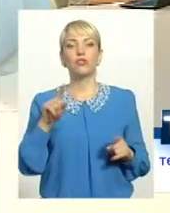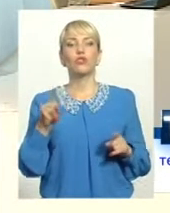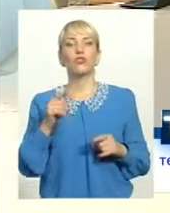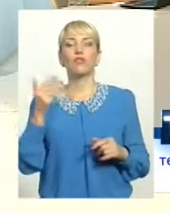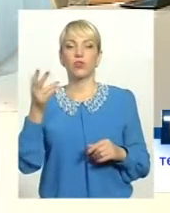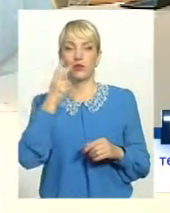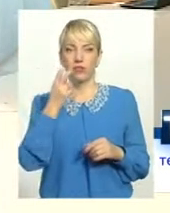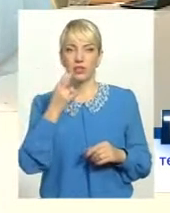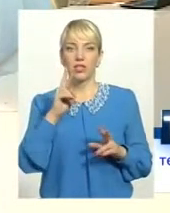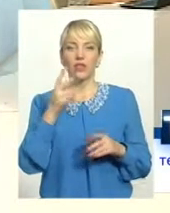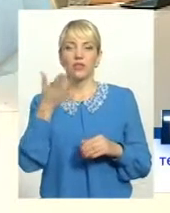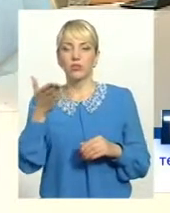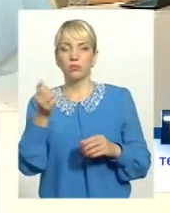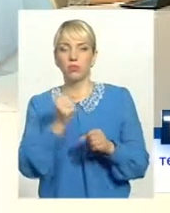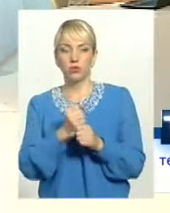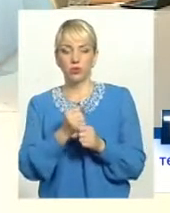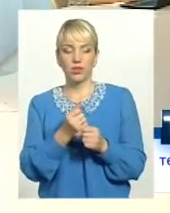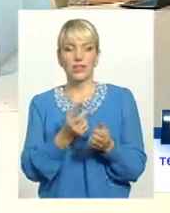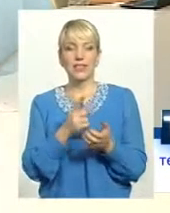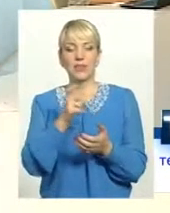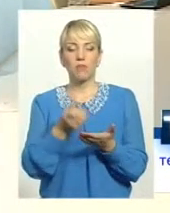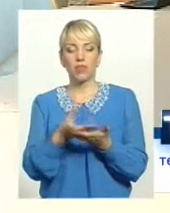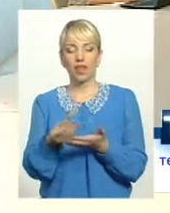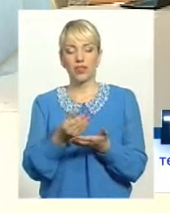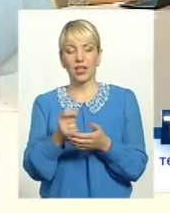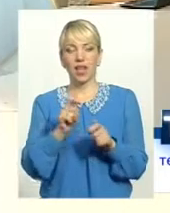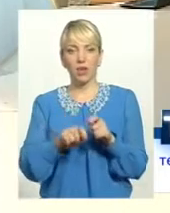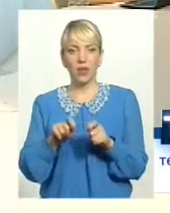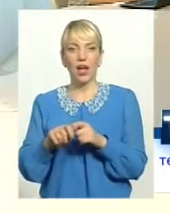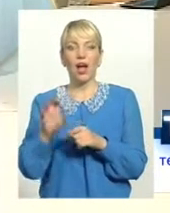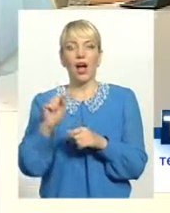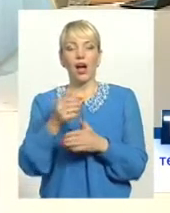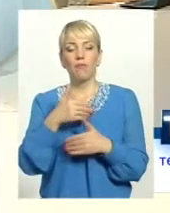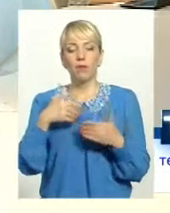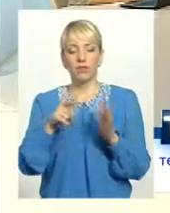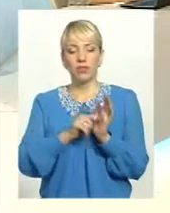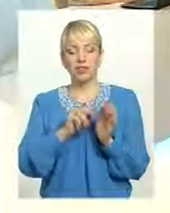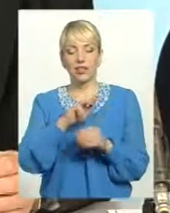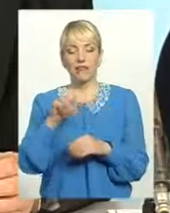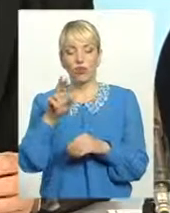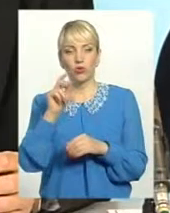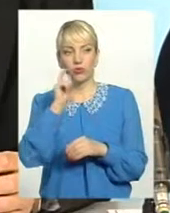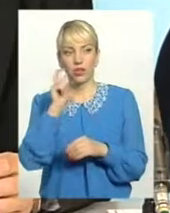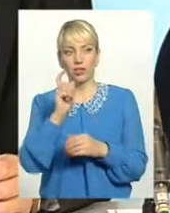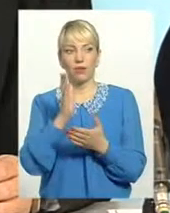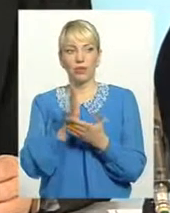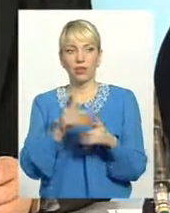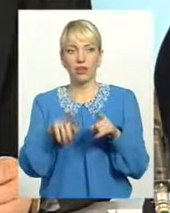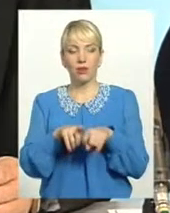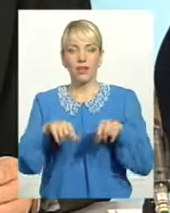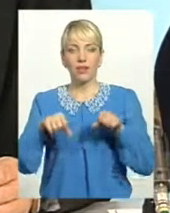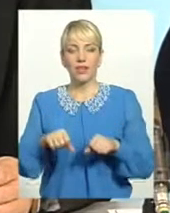працюють з платниками. А ми, Пенсійний фонд України, веде, має таке повноваження,